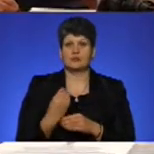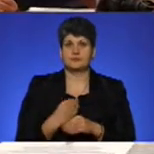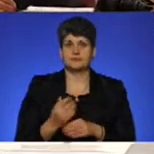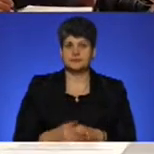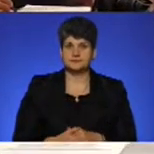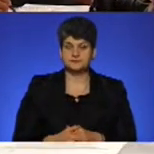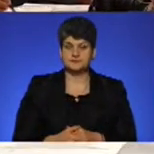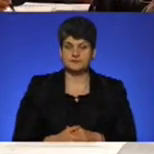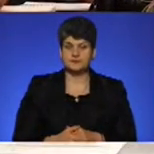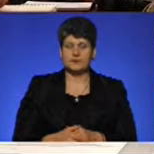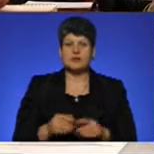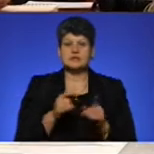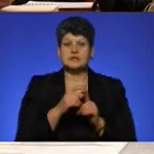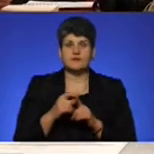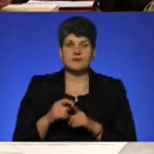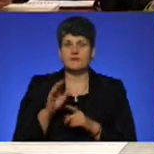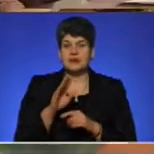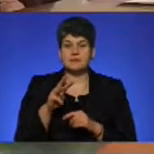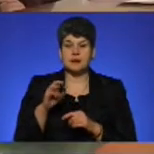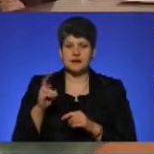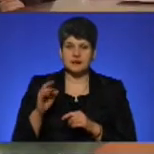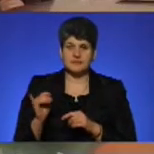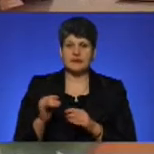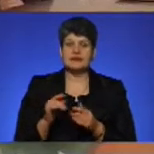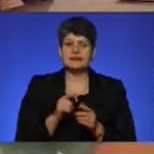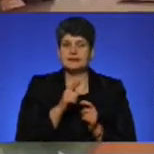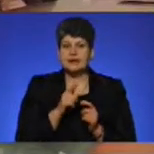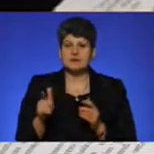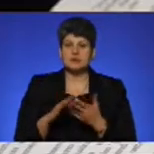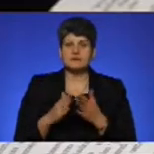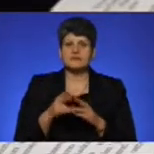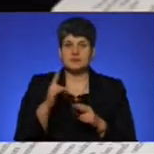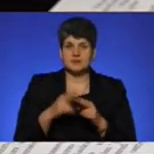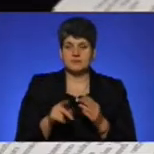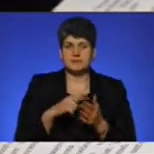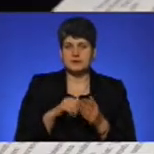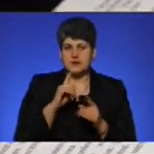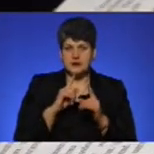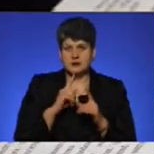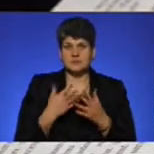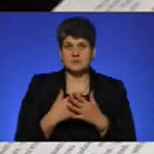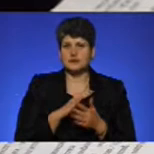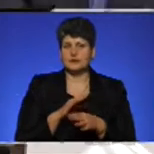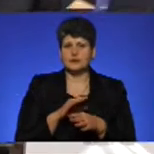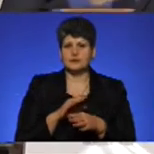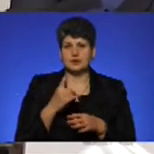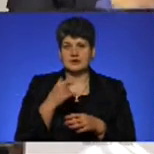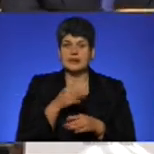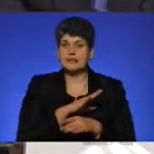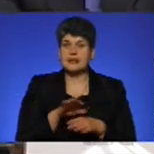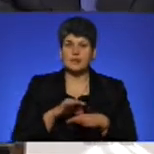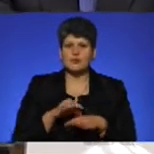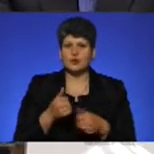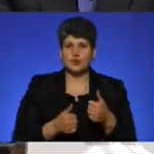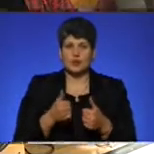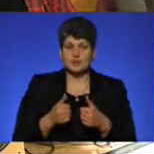За словами Валерія Макієва, термін договорів із черкаськими перевізниками закінчився. Міська рада близько року не проводить конкурсу, для процедури